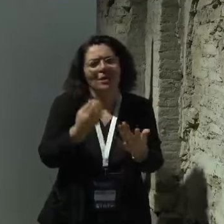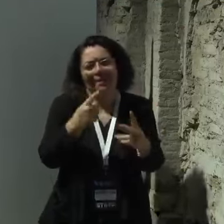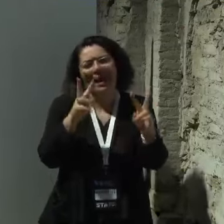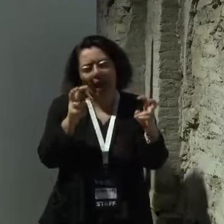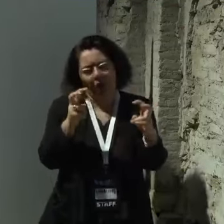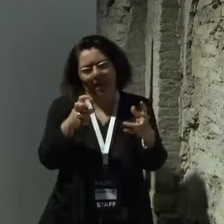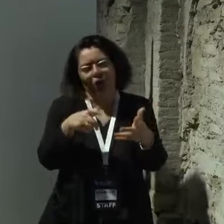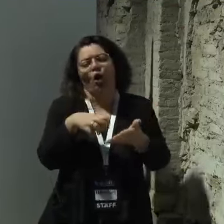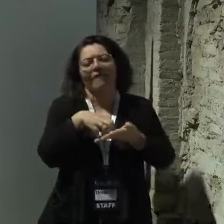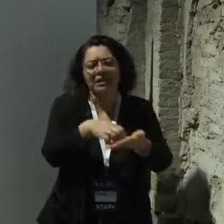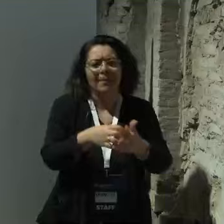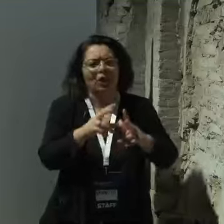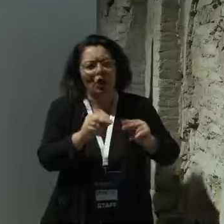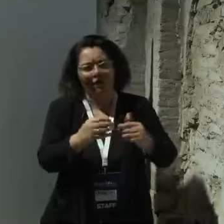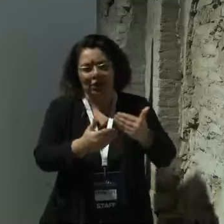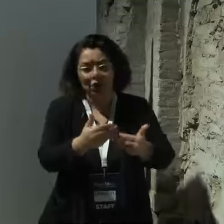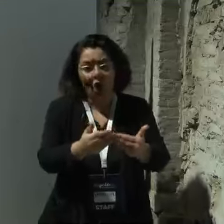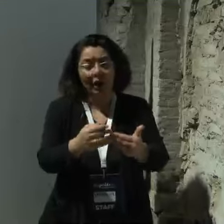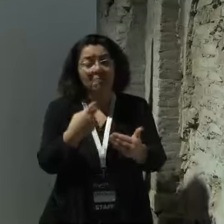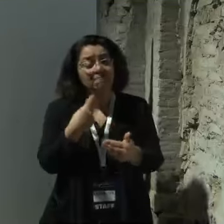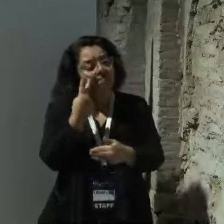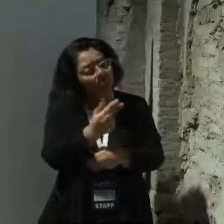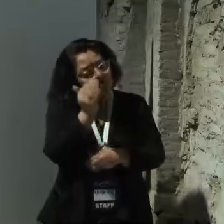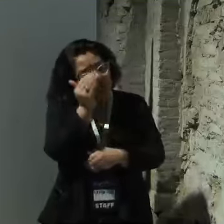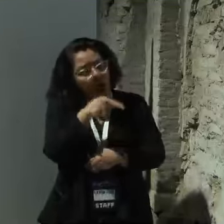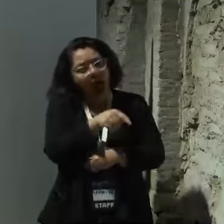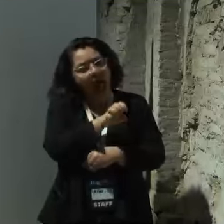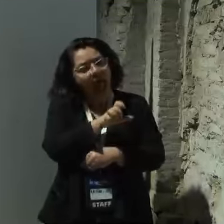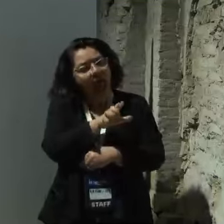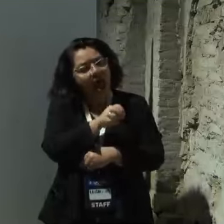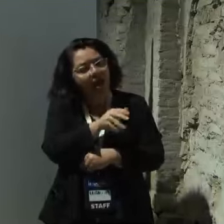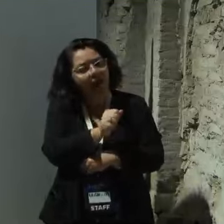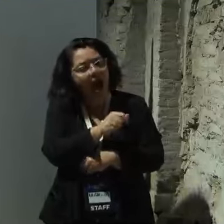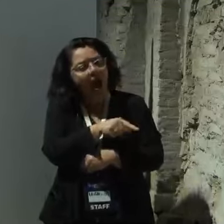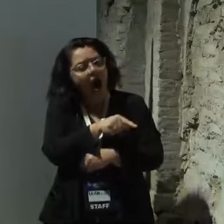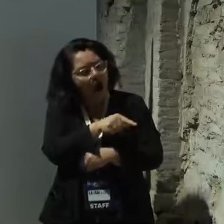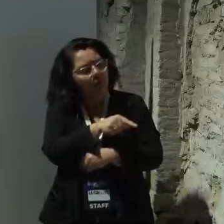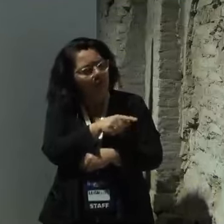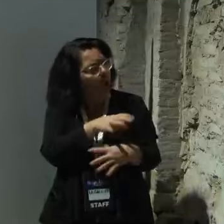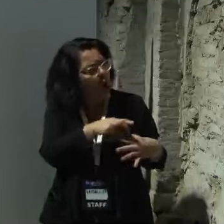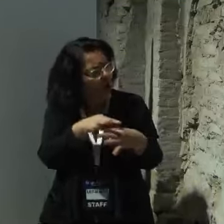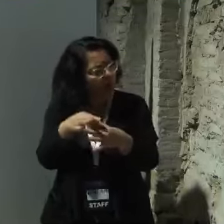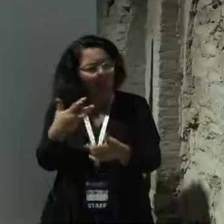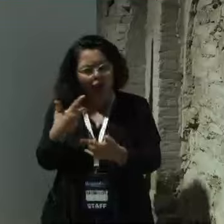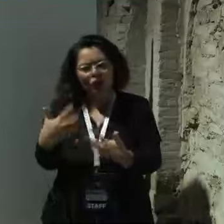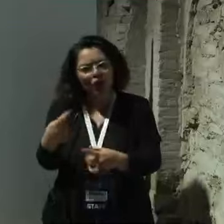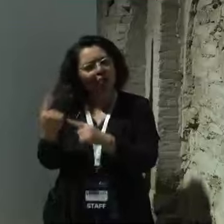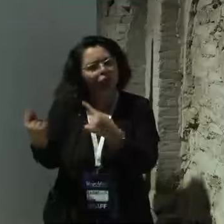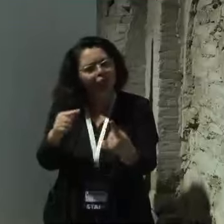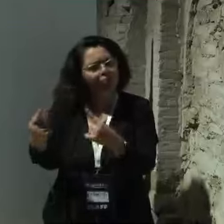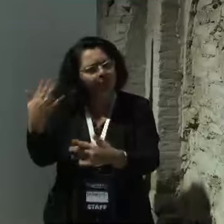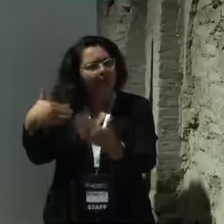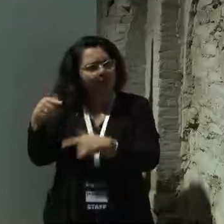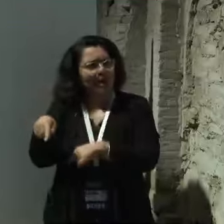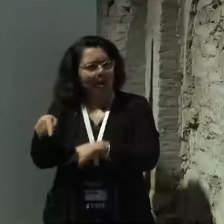Elena ci ha appena portato sono direttamente correlate a delle cose che qui sono state anche discusse e che nell'azione di governo di Matteo e